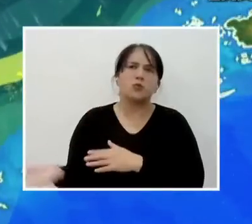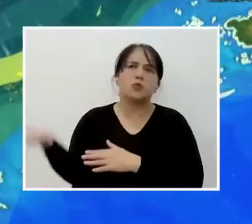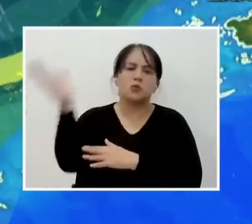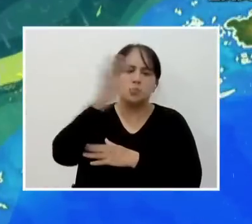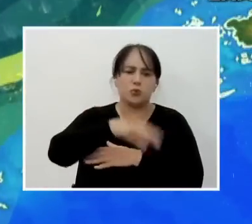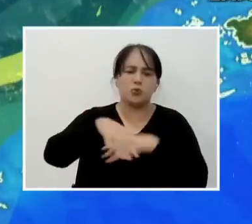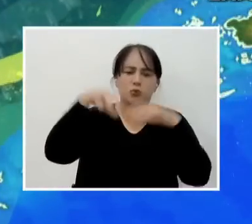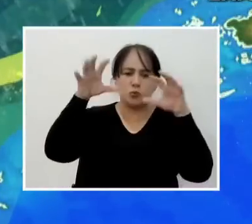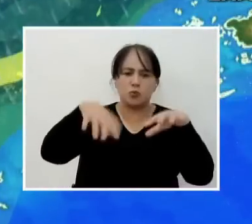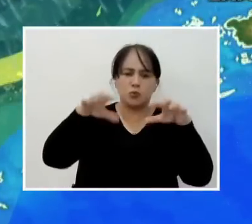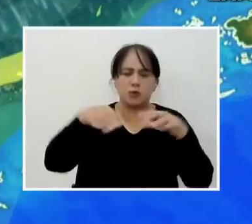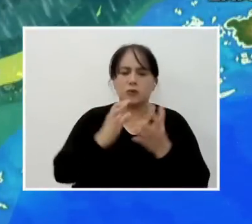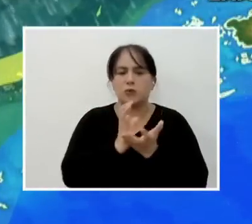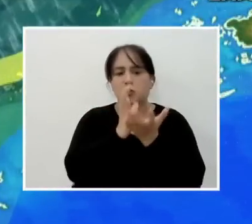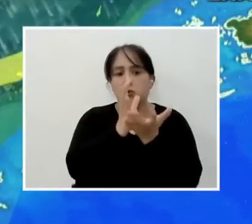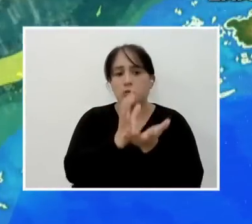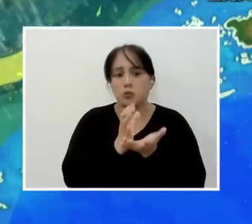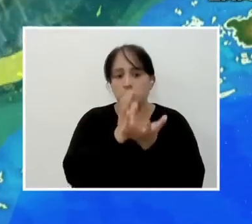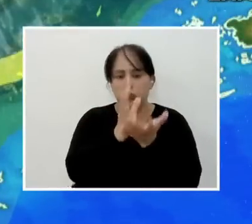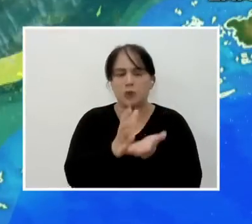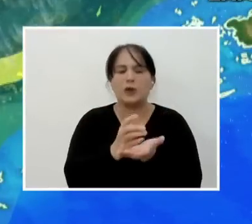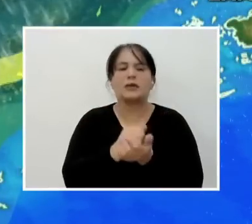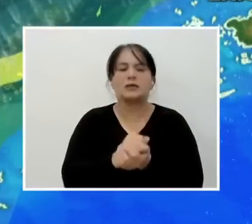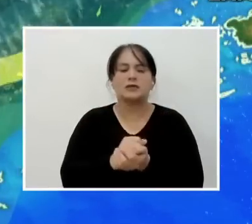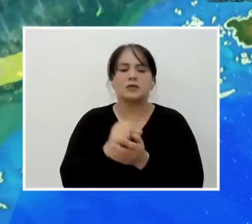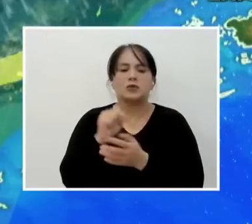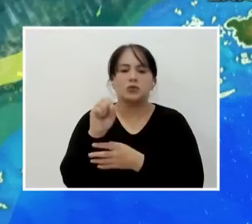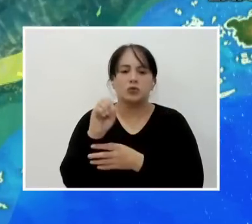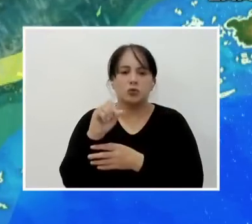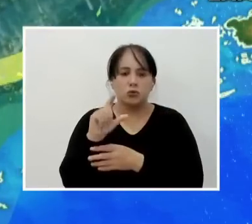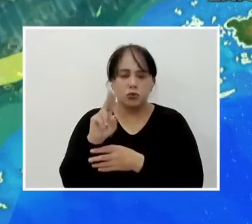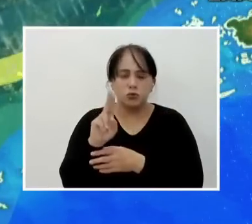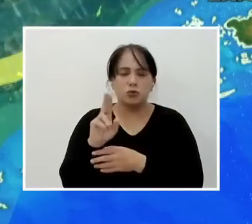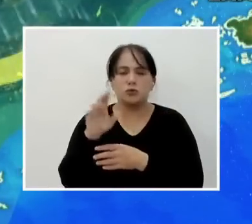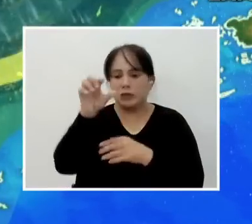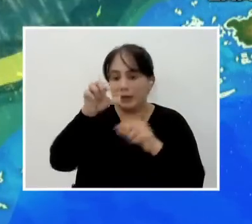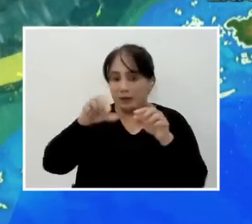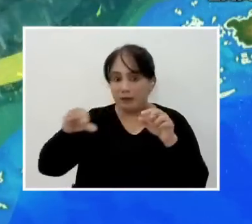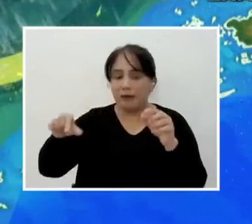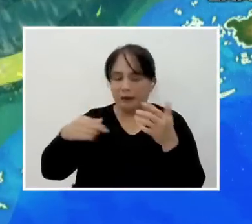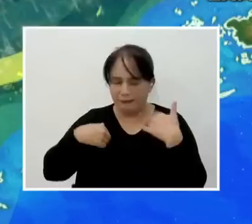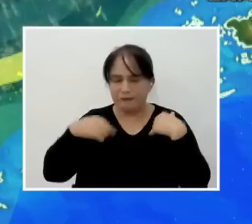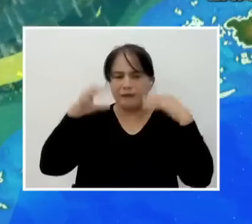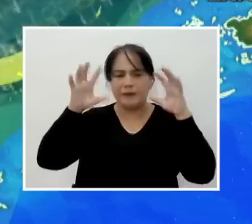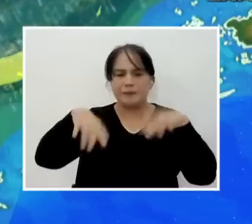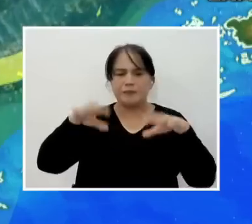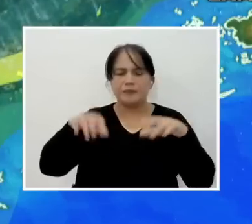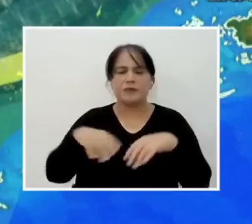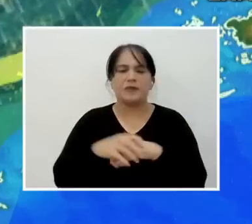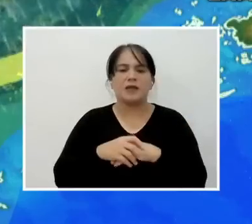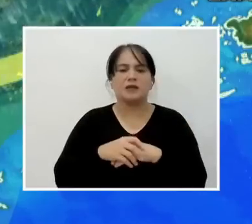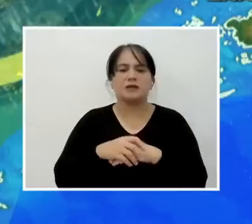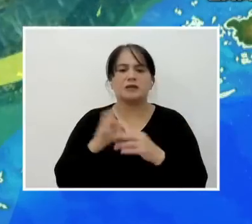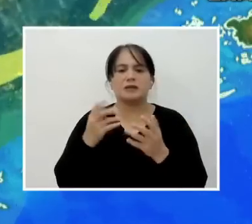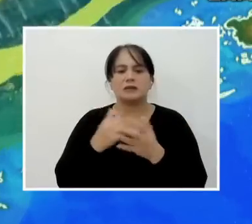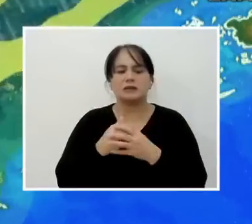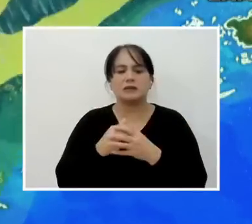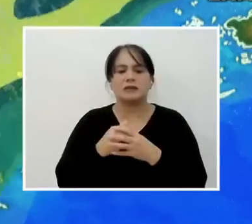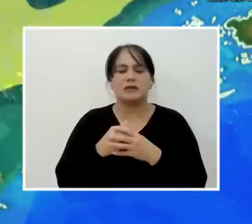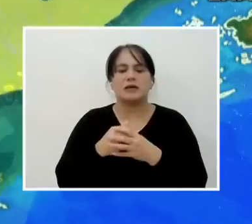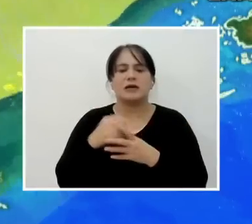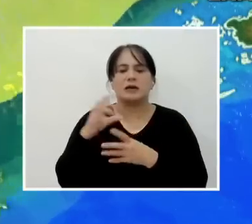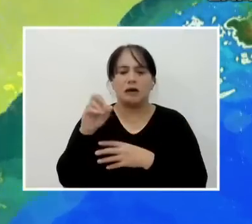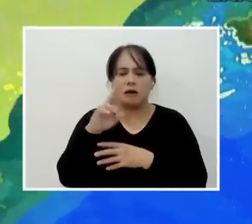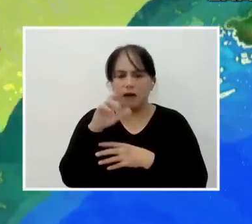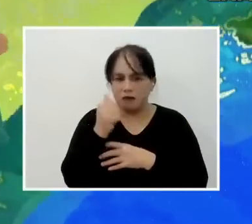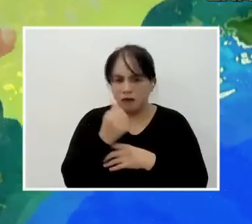Zamboanga Peninsula maging sa Maysulu Archipelago. May ulan din sa umaga sa hilagang bahagi ng Caraga. Sa tanghali,